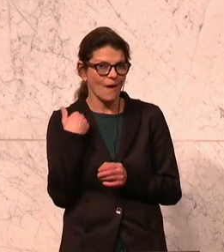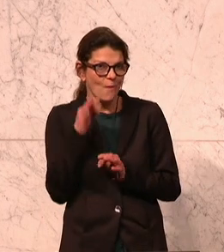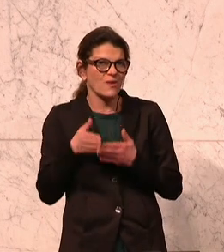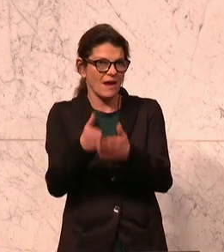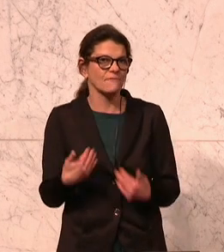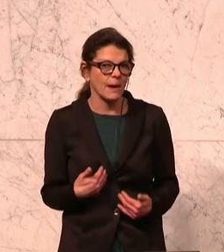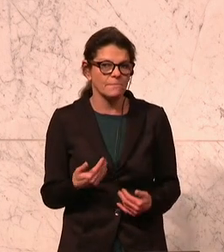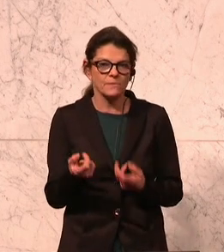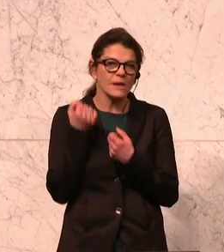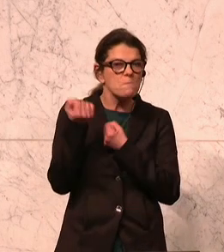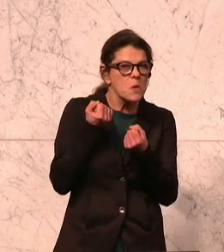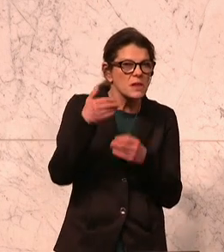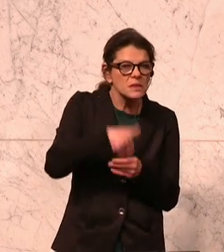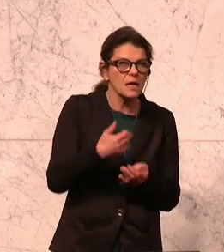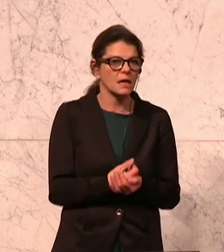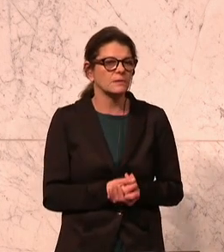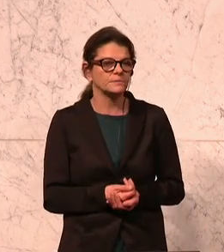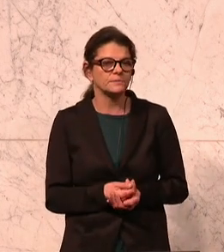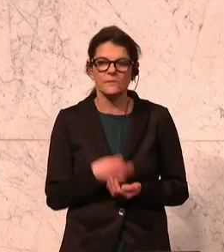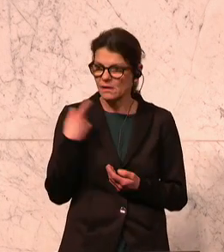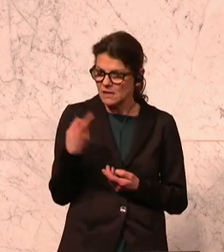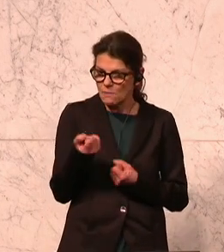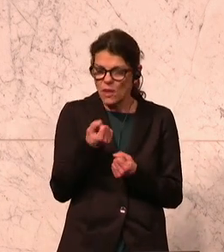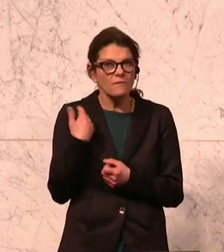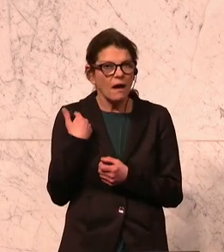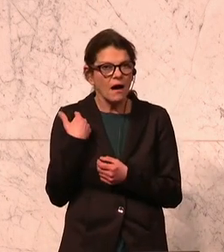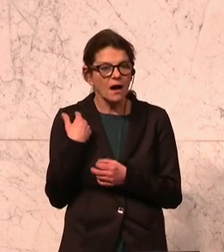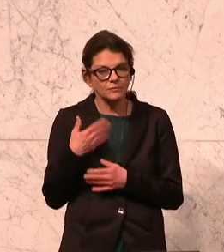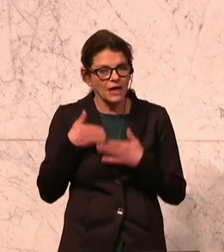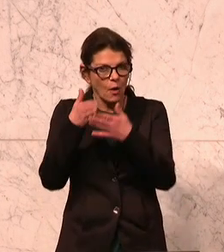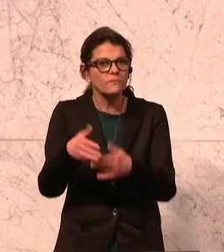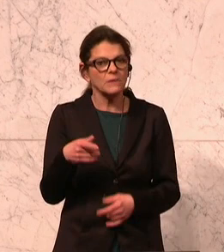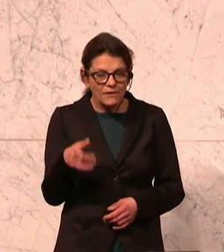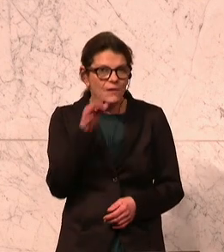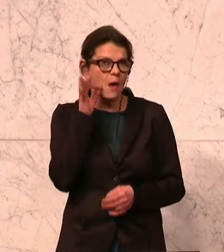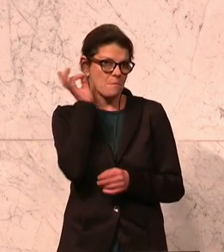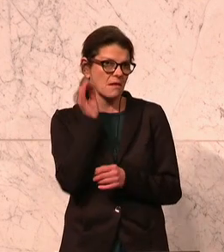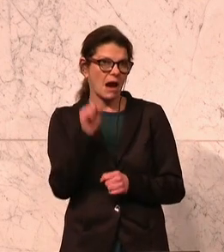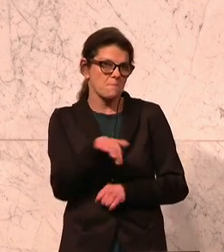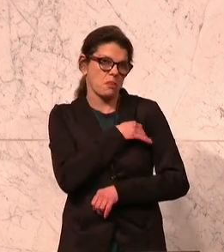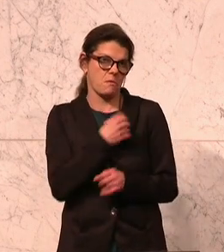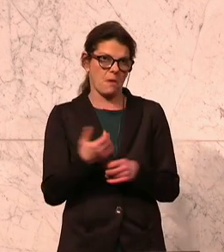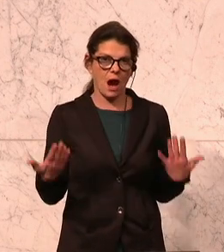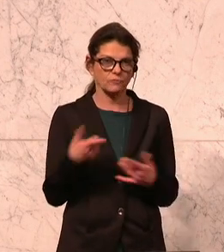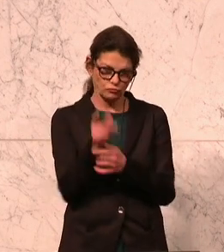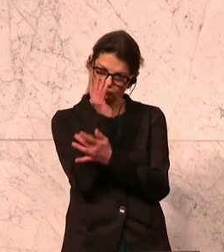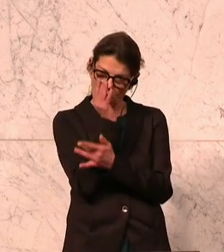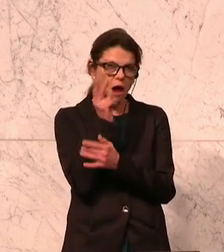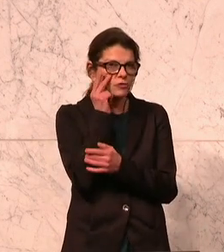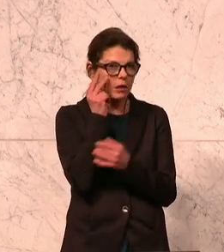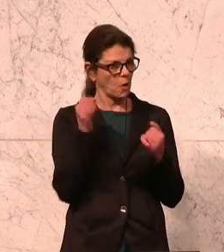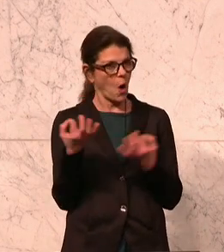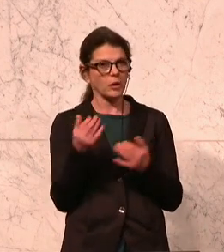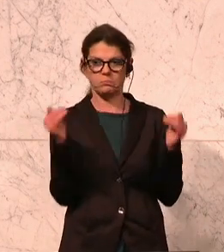der Politik, in diese Politik genützt hat, um zu maturieren. Wenn Sie sich die Quoten anschauen, ist es heute ein